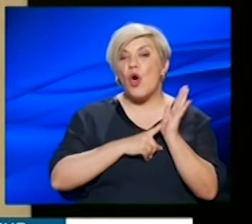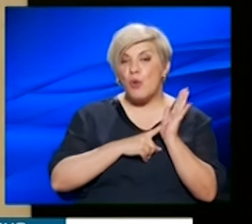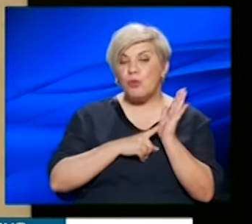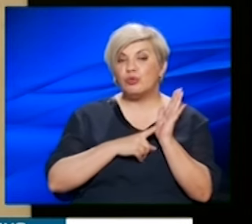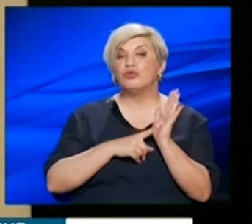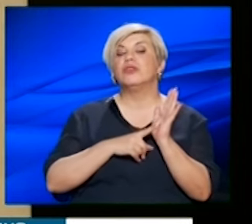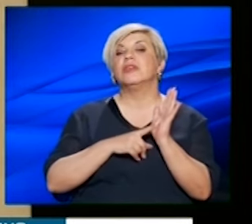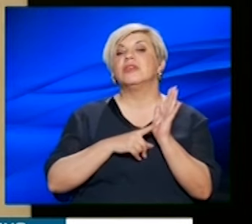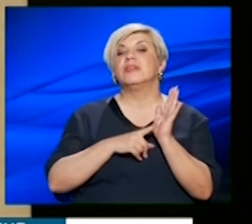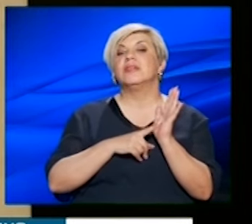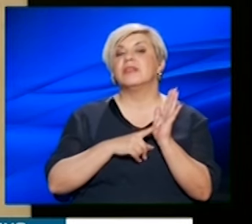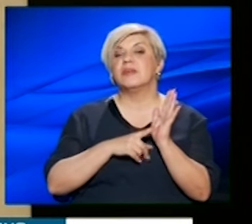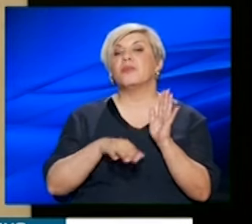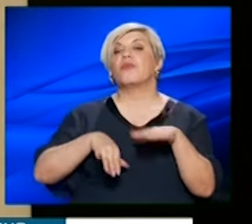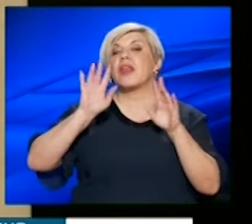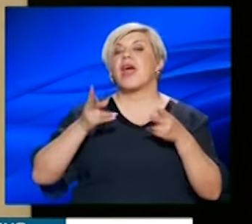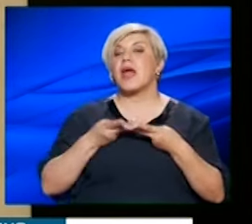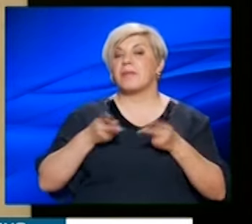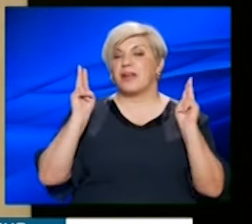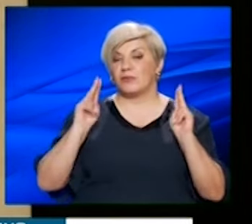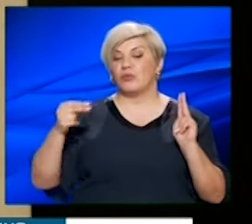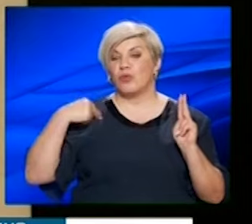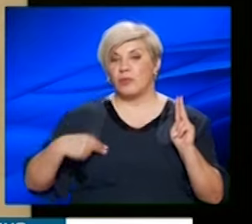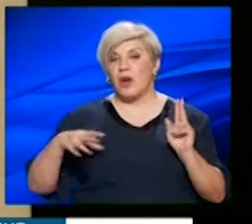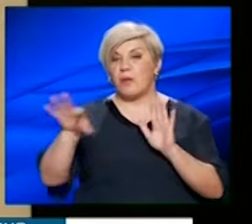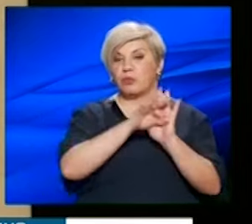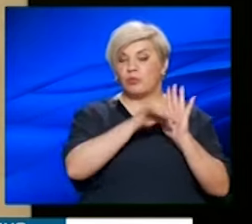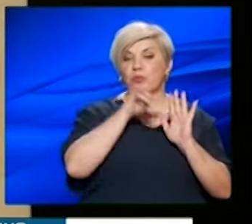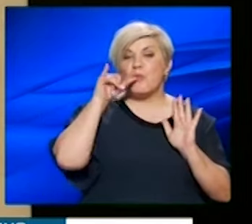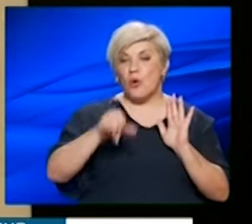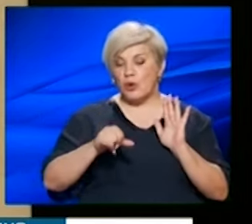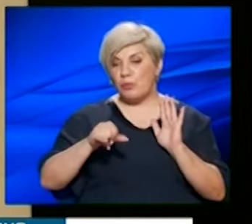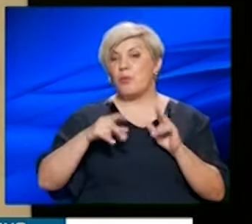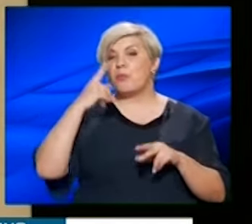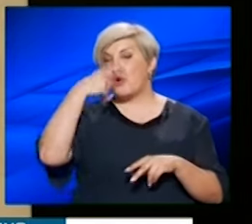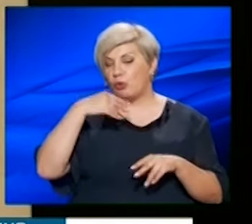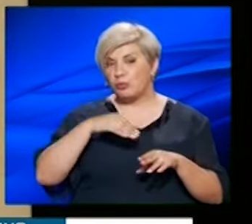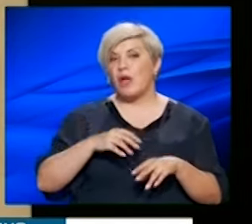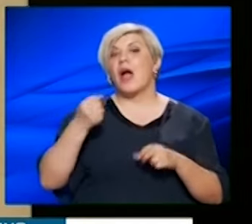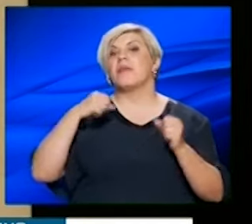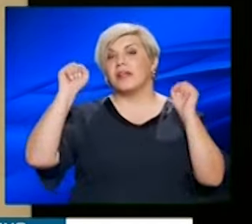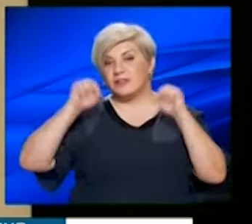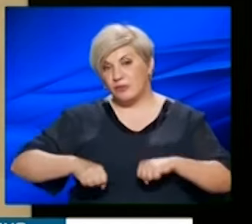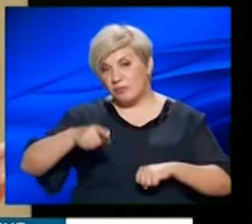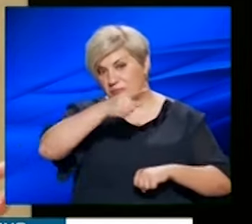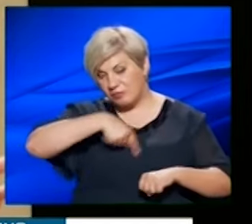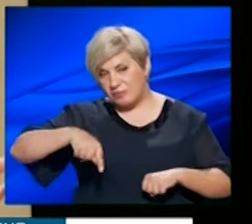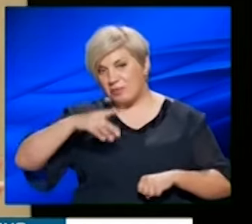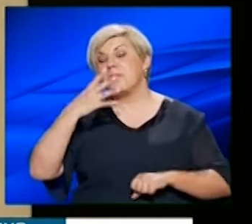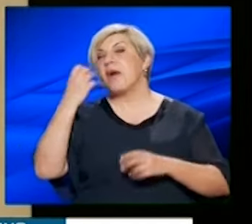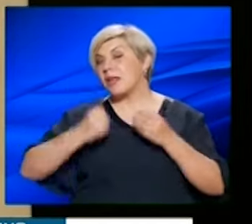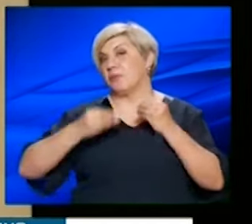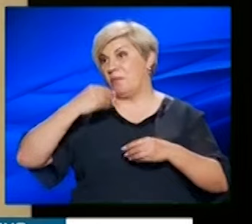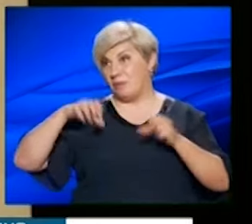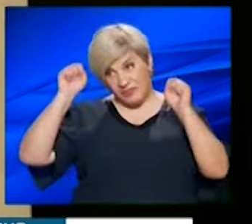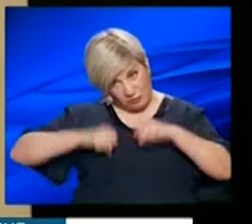ότι οι νόμοι που δεν επιτρέπουν αυτή τη στιγμή στους Δήμους να προσλάβουν μόνιμο προσωπικό είναι άδικος και αν δεν συμφωνούμε όλοι εδώ σε αυτό υπάρχει πρόβλημα.